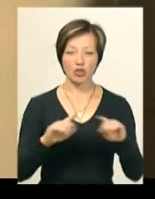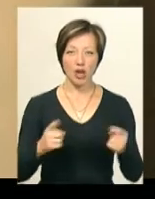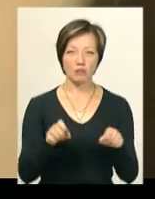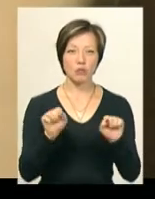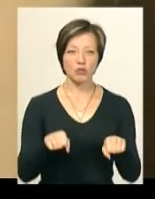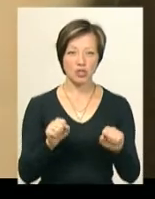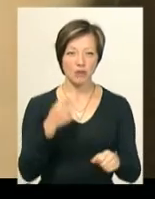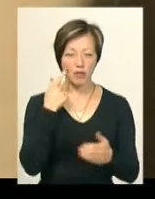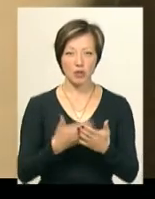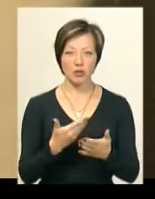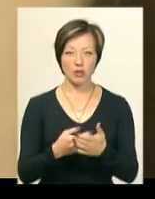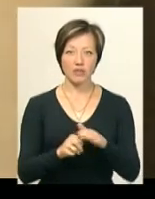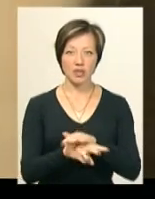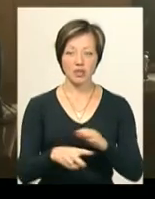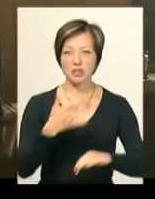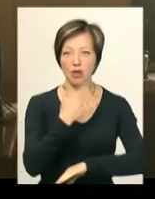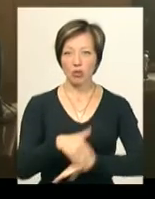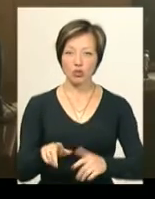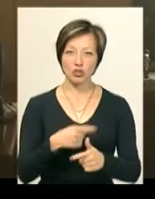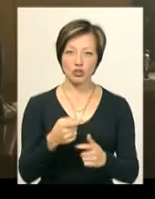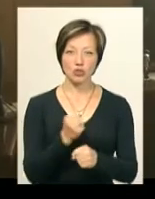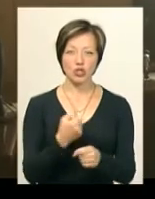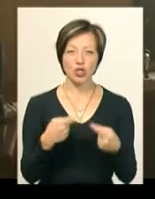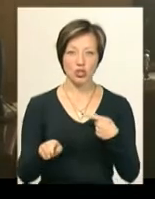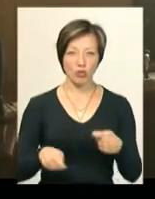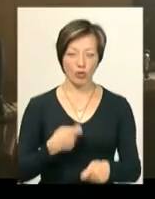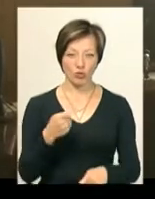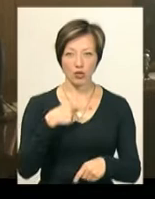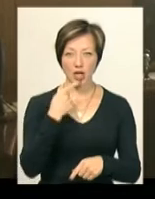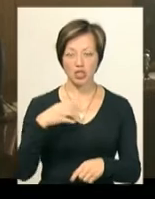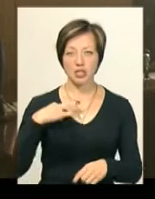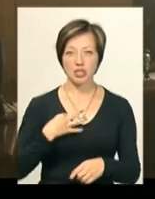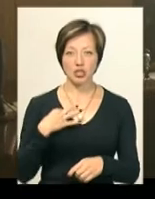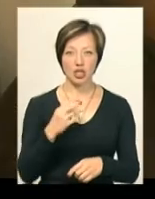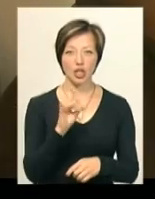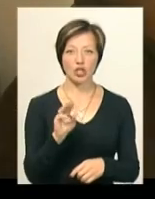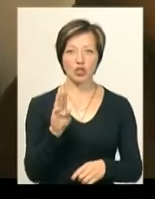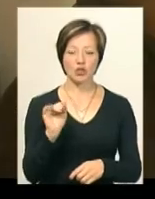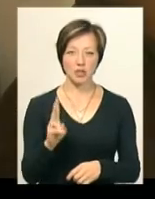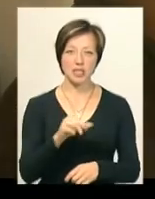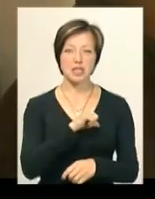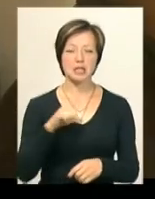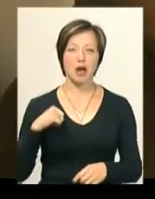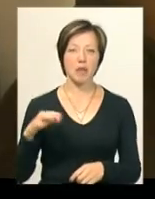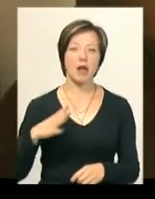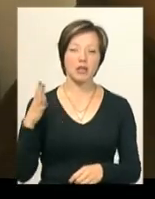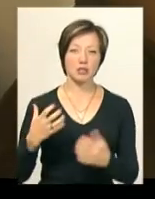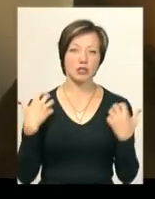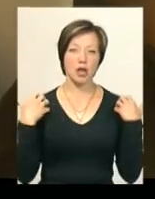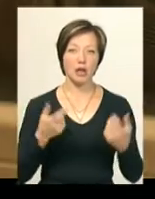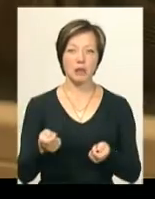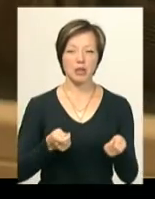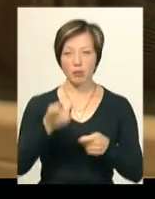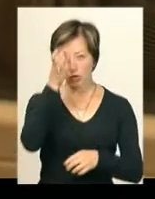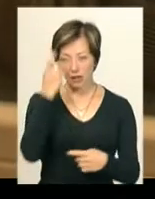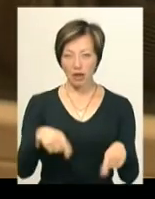можливість для підозрюваного втекти за кордон чи скоїти інше правопорушення, каже слідчий Олег Крещук. Сам екс-очільник Департаменту освіти